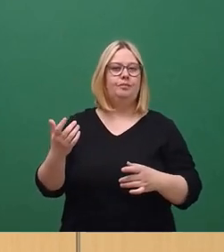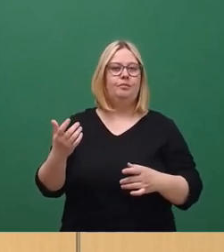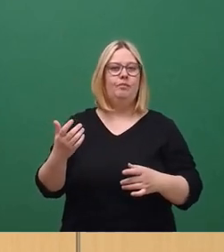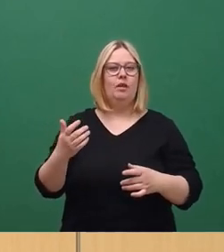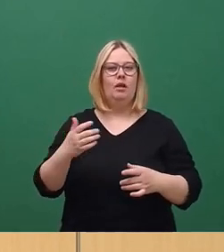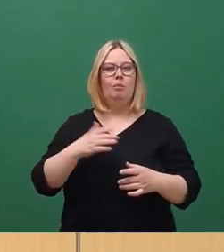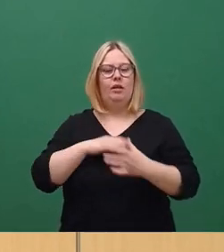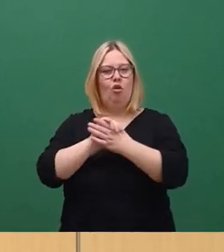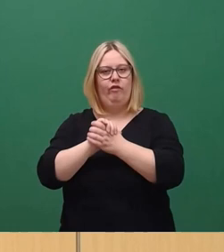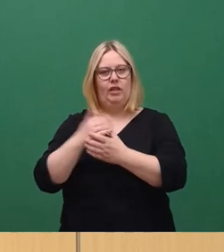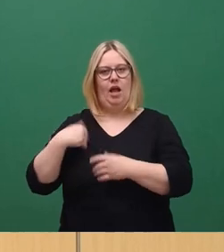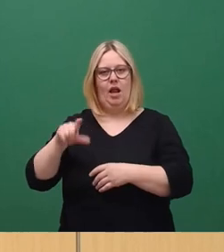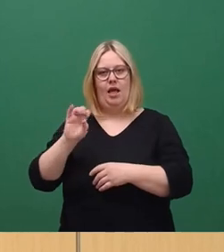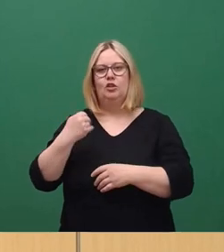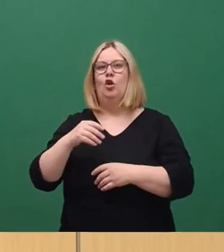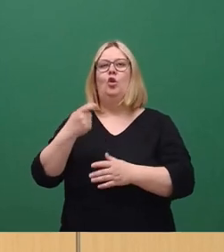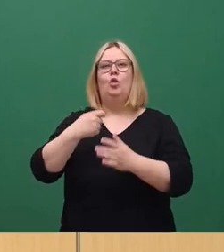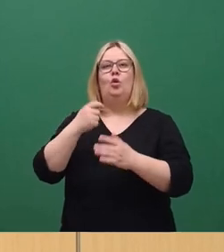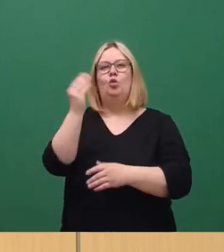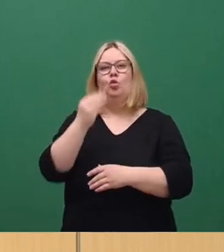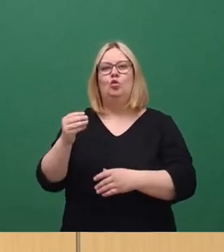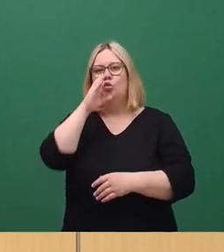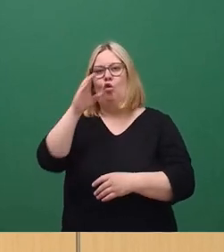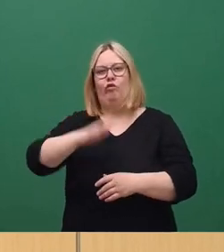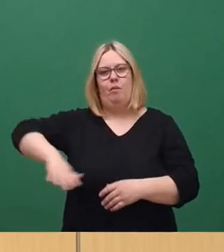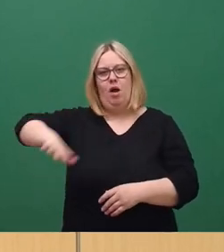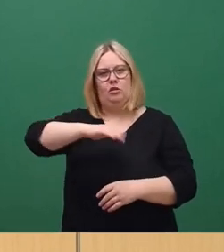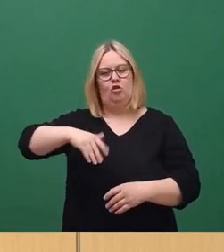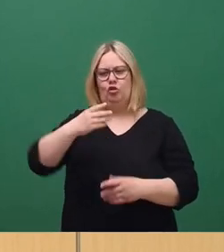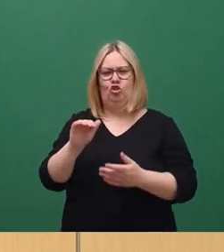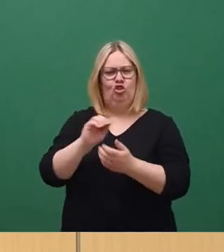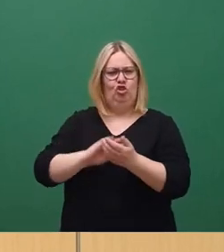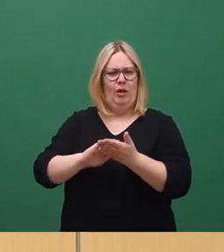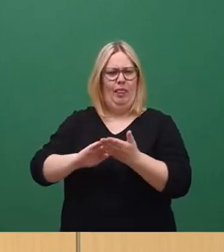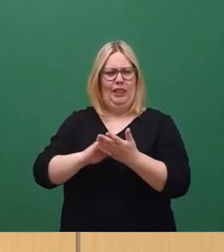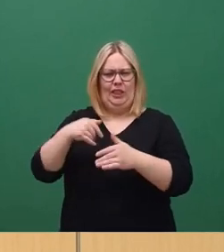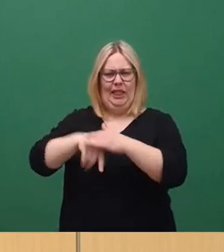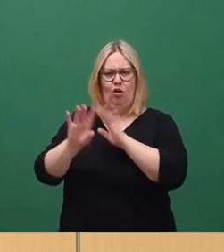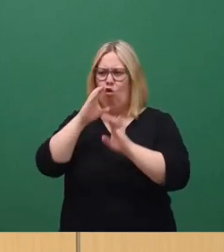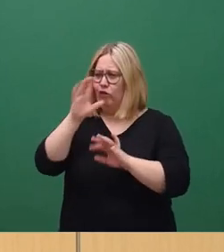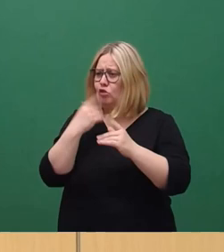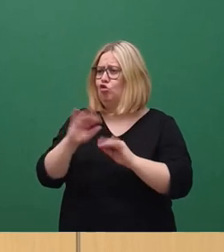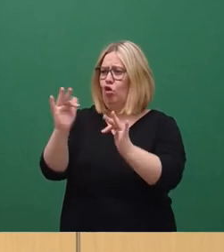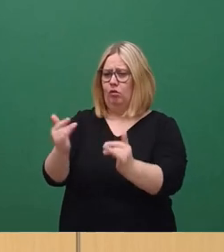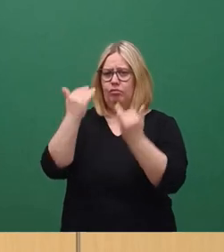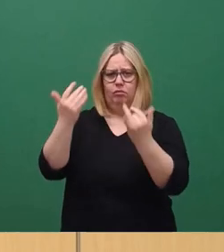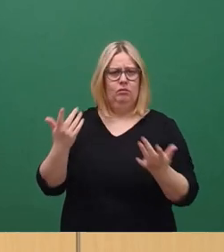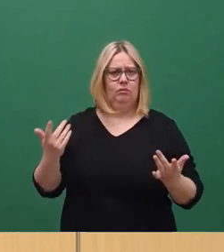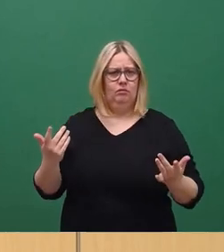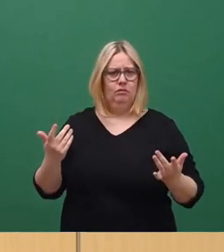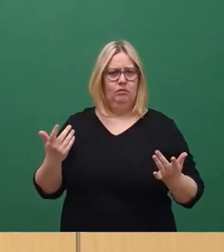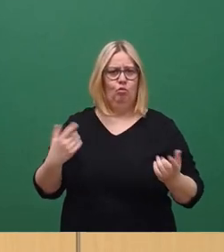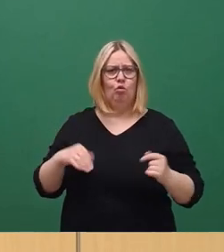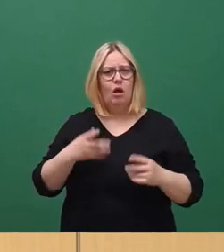Lenz, der hat mit der Kunsthofpassage mitten in der Neustadt aus einem schimmlichen Innenhof etwas sehr Attraktives gemacht. Das steht mittlerweile auch in den Städteführern.